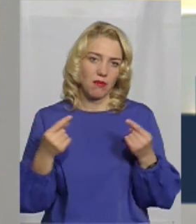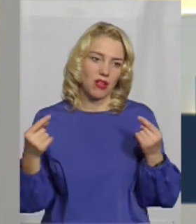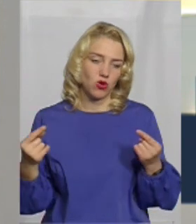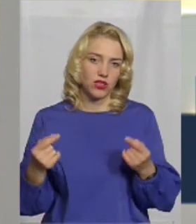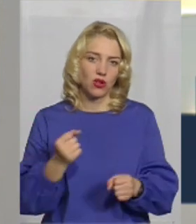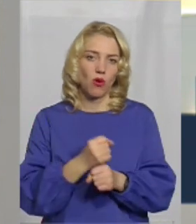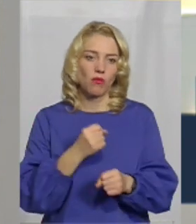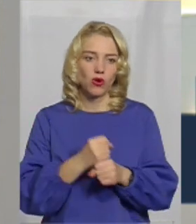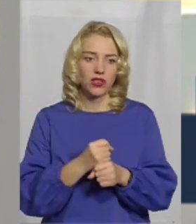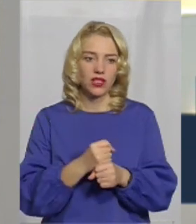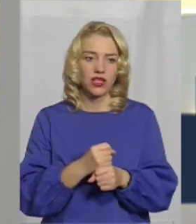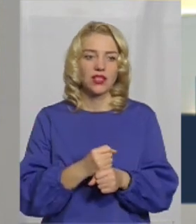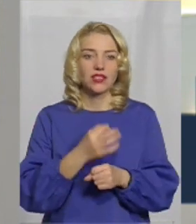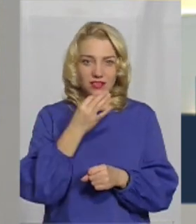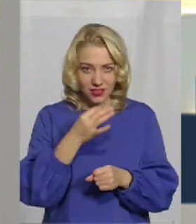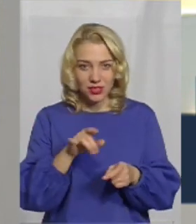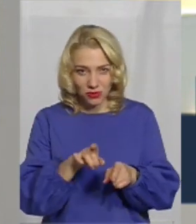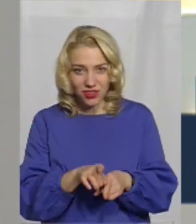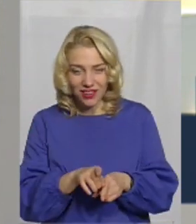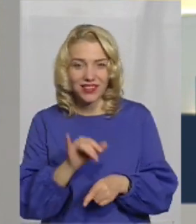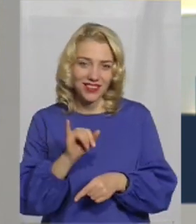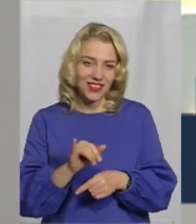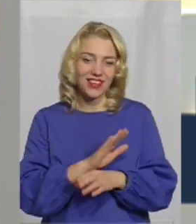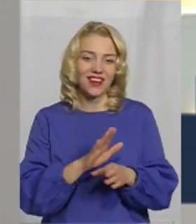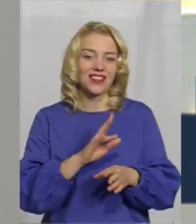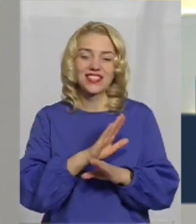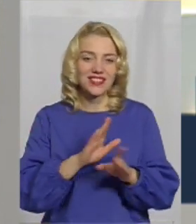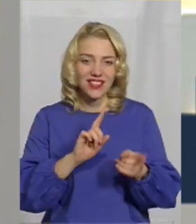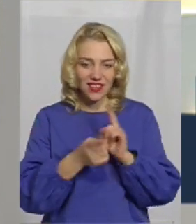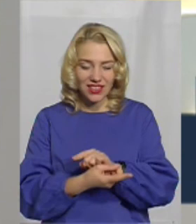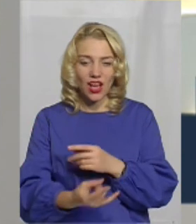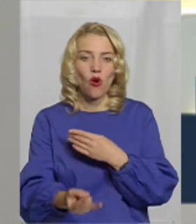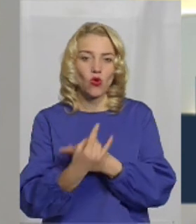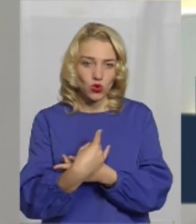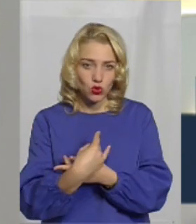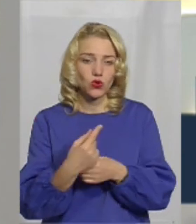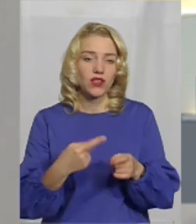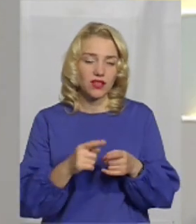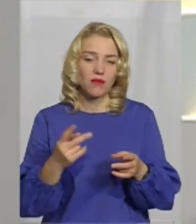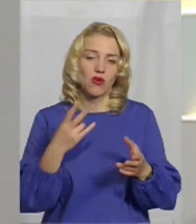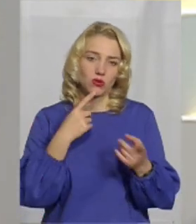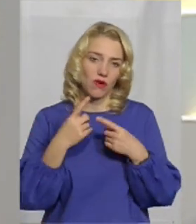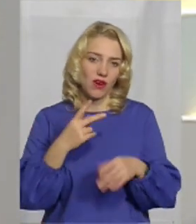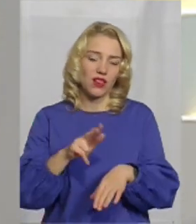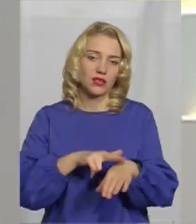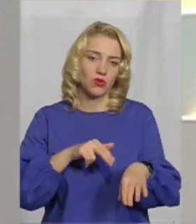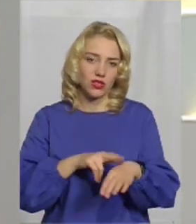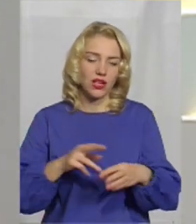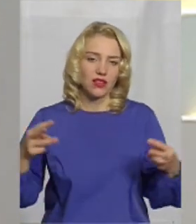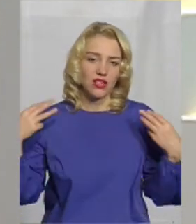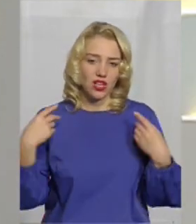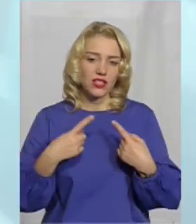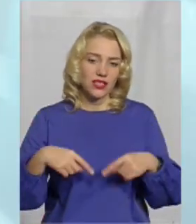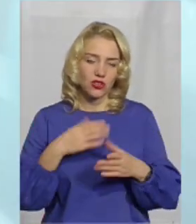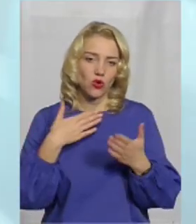роботи, скажімо так, та як не стати ошуканим. Розмовляли разом з Іною Оглегою, начальницею